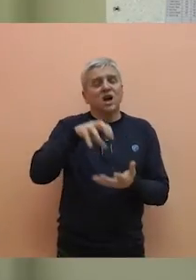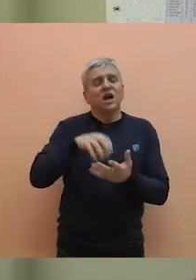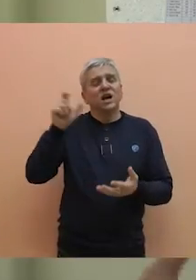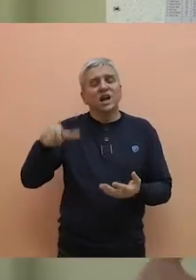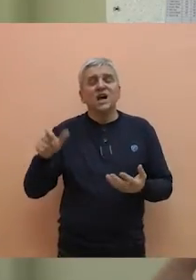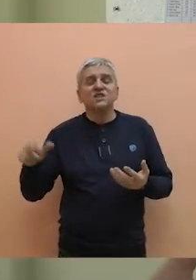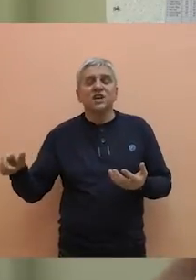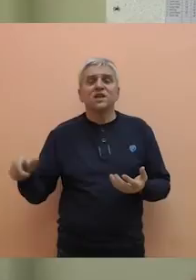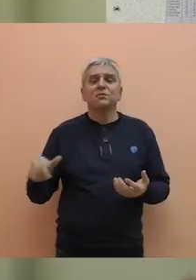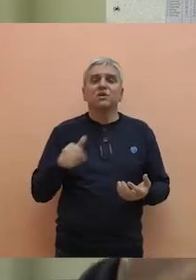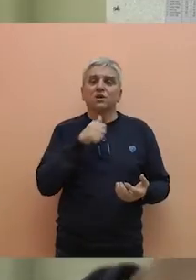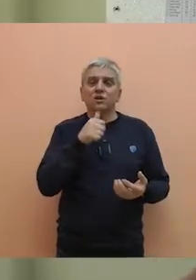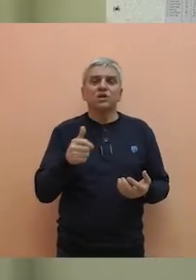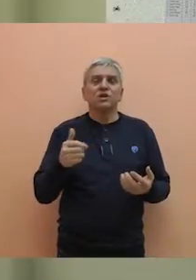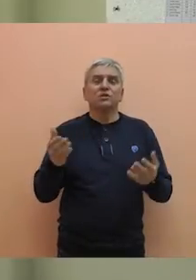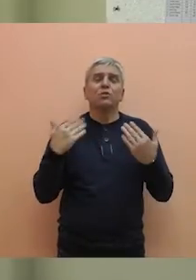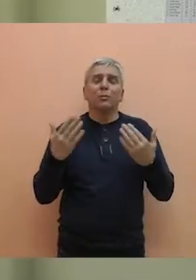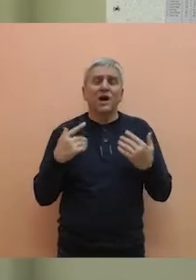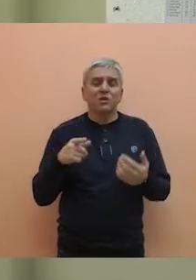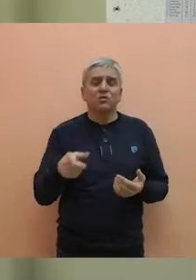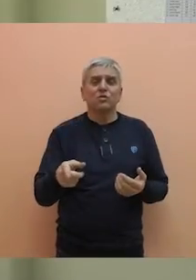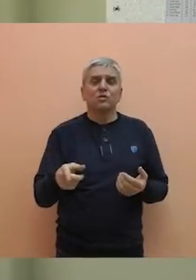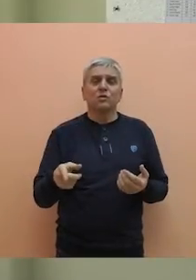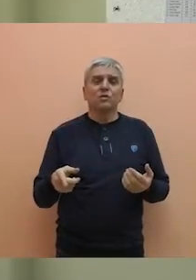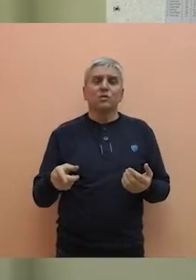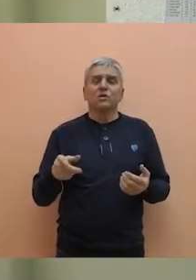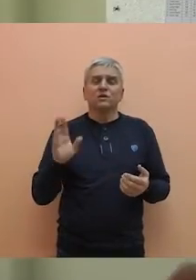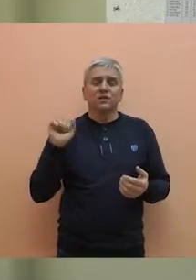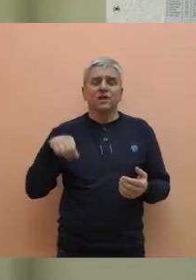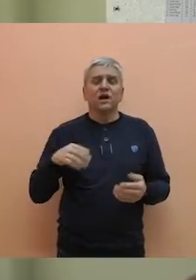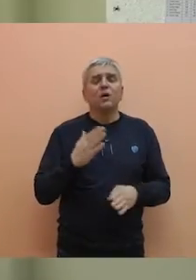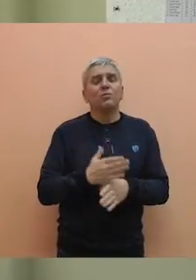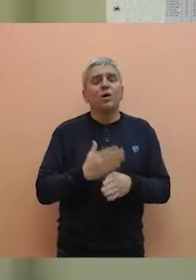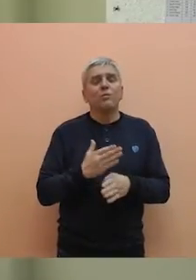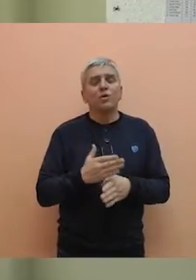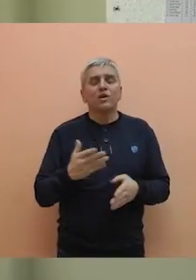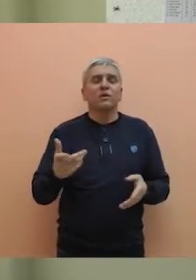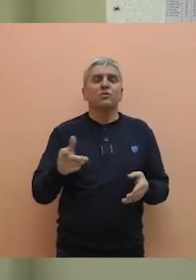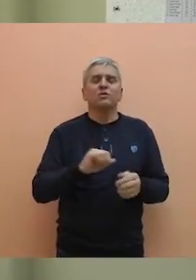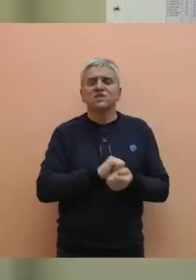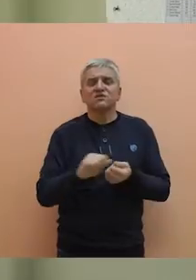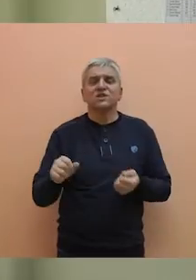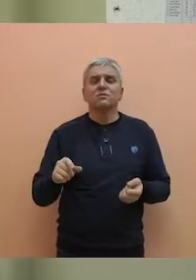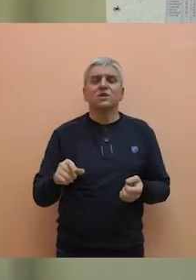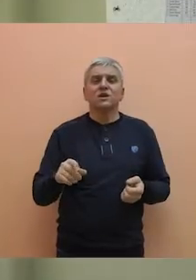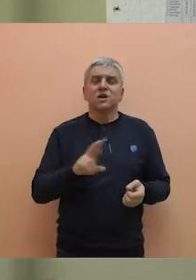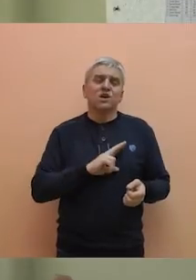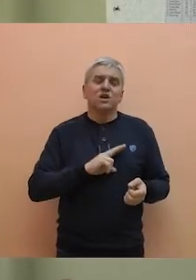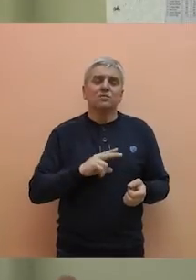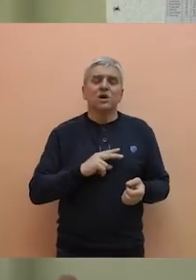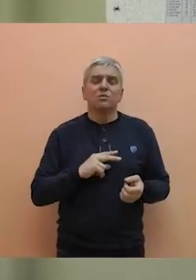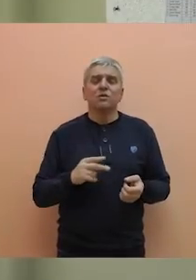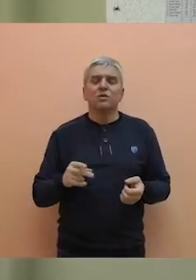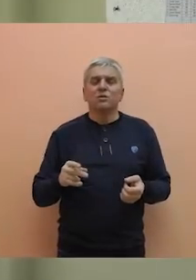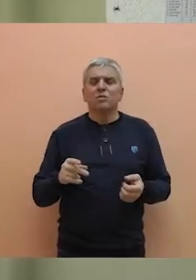i ne znam Goranskom rasadniku i uvek smo zaista pomagali i izlazili u sutret. Ne problem je u tome što imamo i